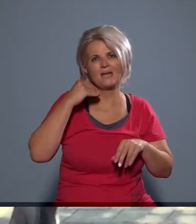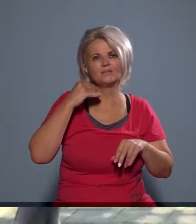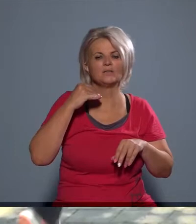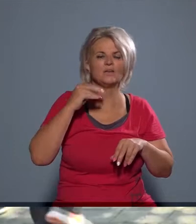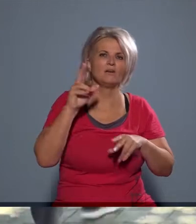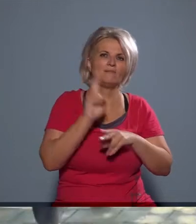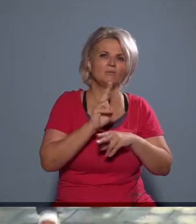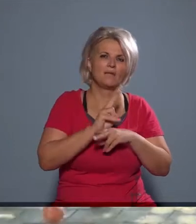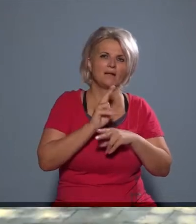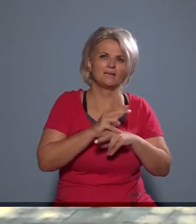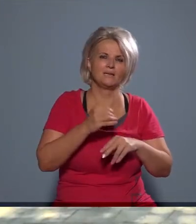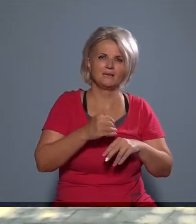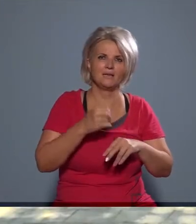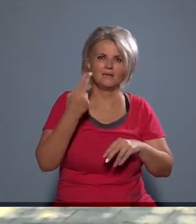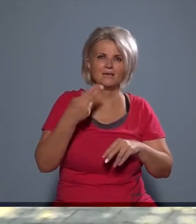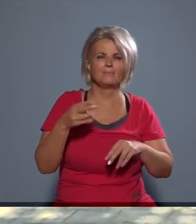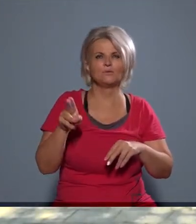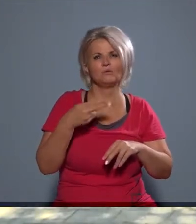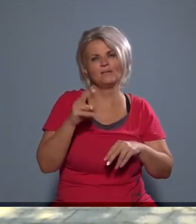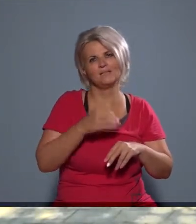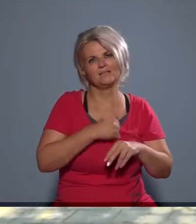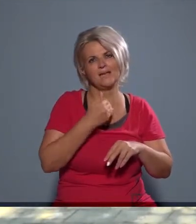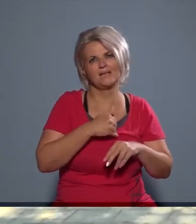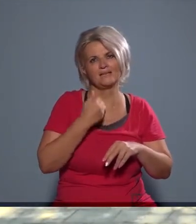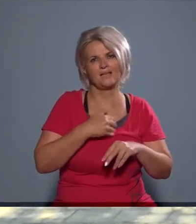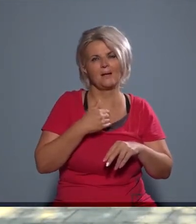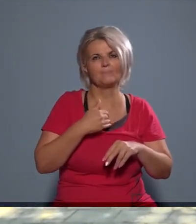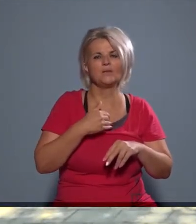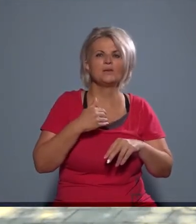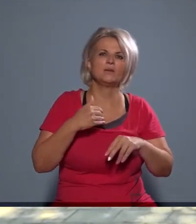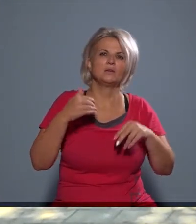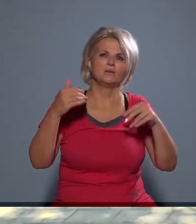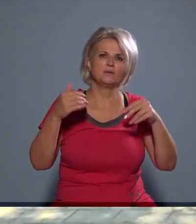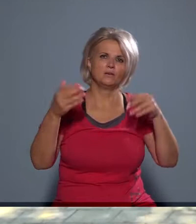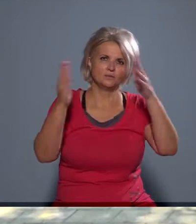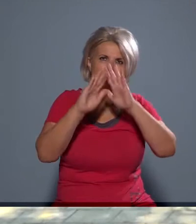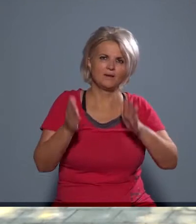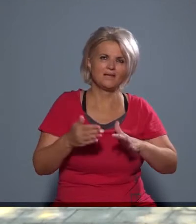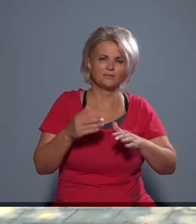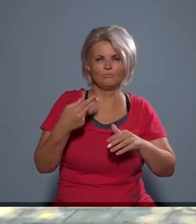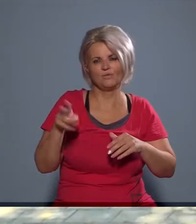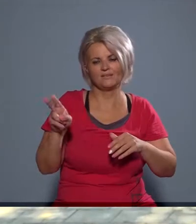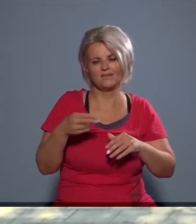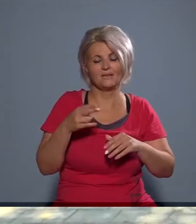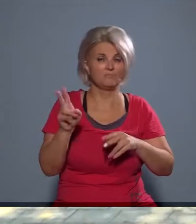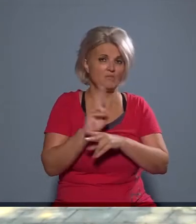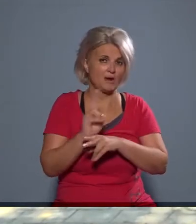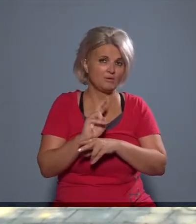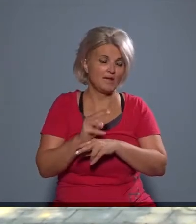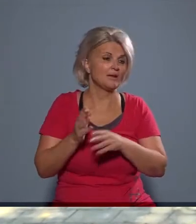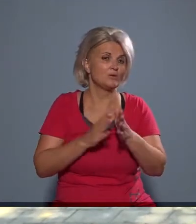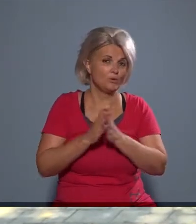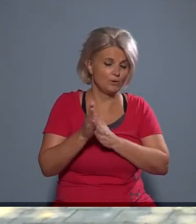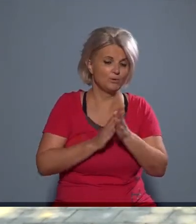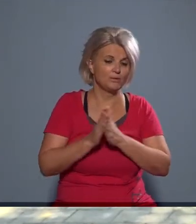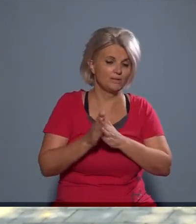Egyetemnek a kőszobrász művésztelepére menjek oda felügyelni. És akkor, hát én ennek nagyon